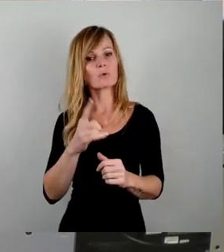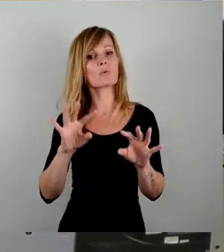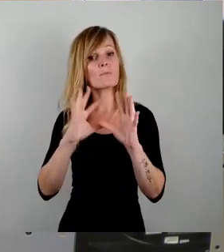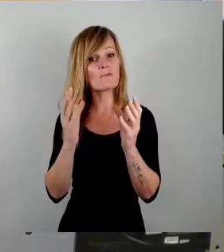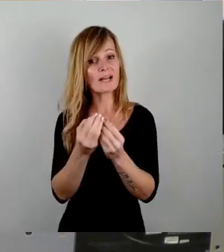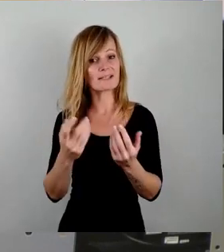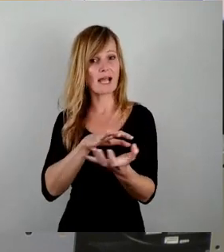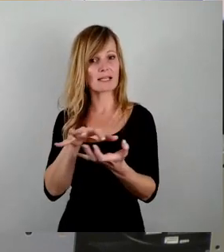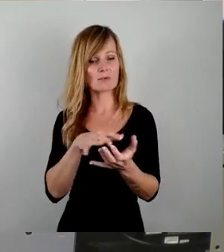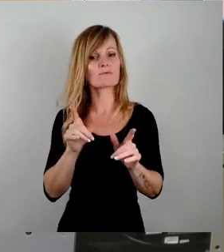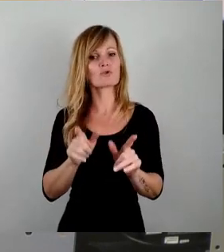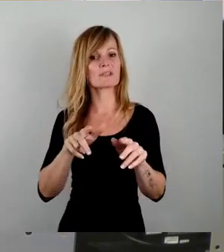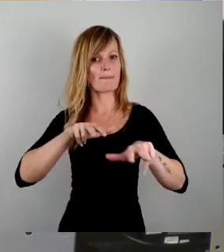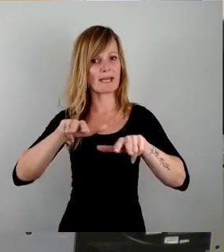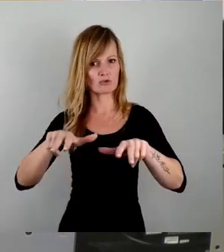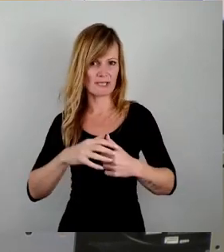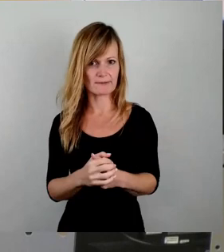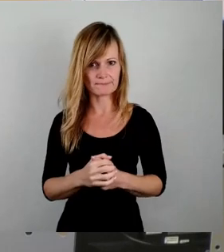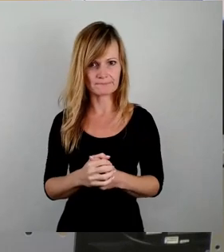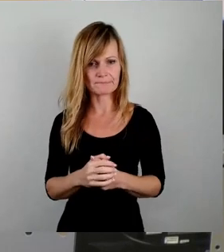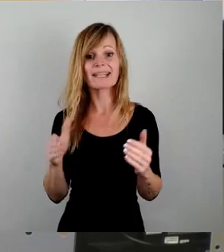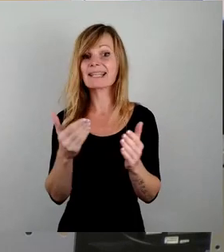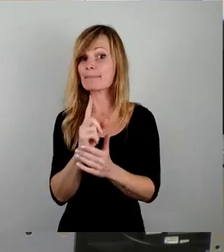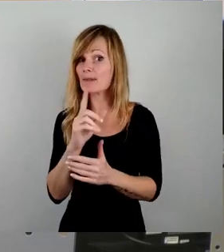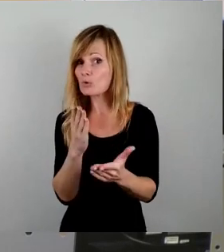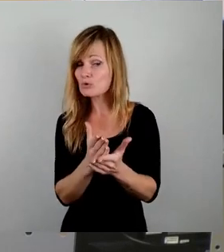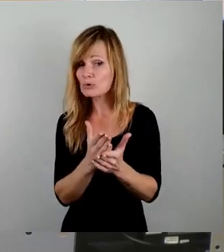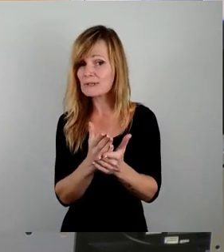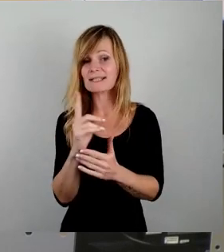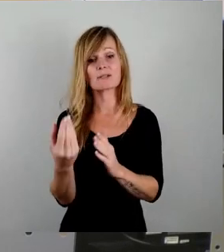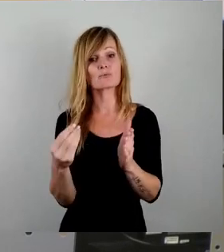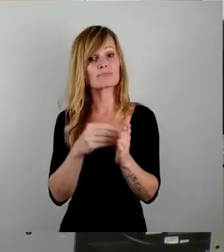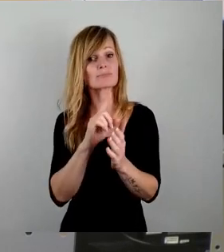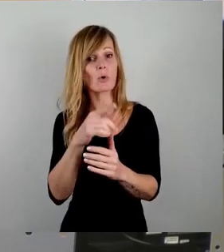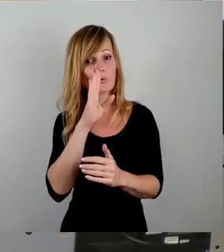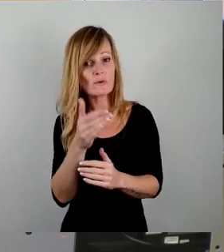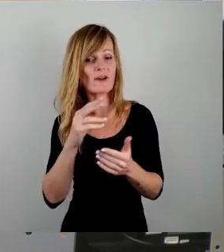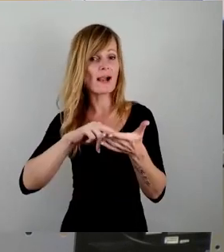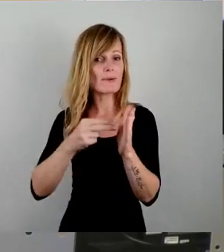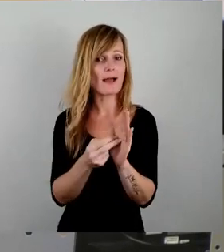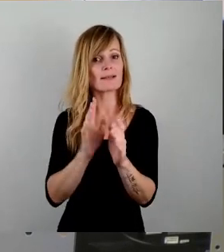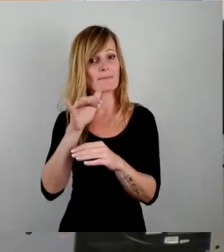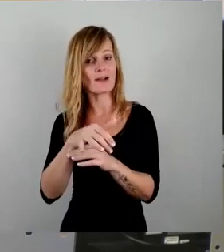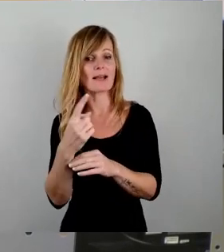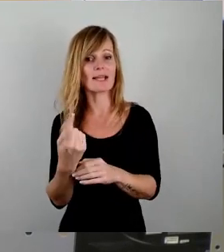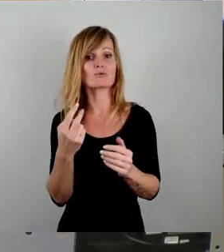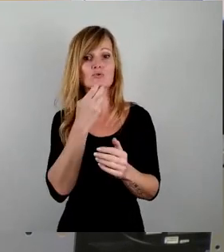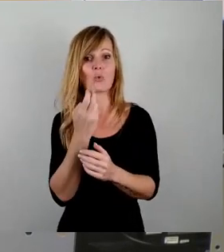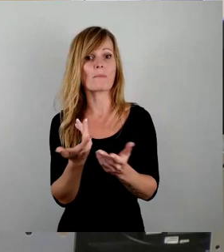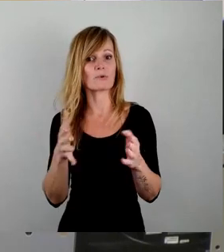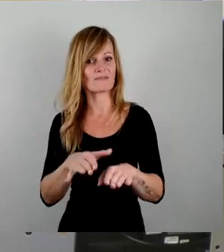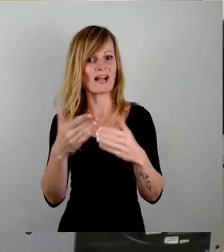Katastrophenschutzmanagement gibt es übrigens auch schon. Dazu gehört auch ein Notfallplan im Falle eines Stromausfalls.